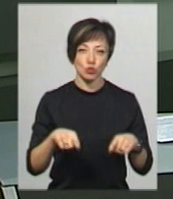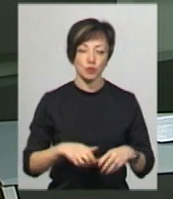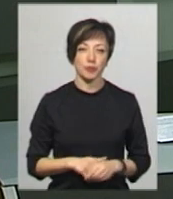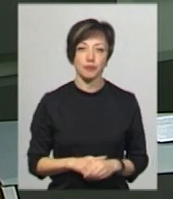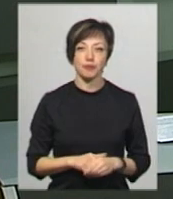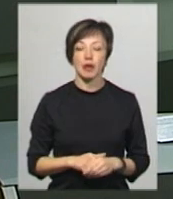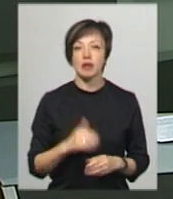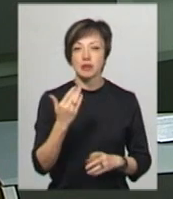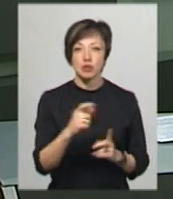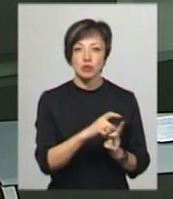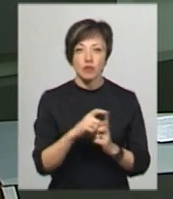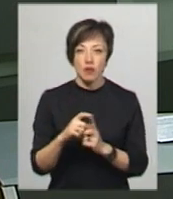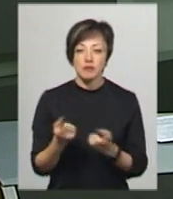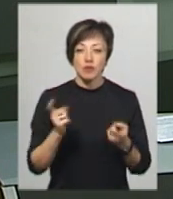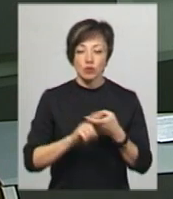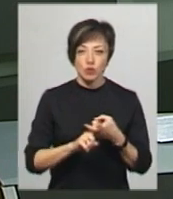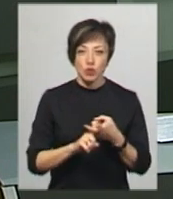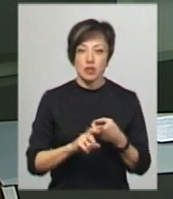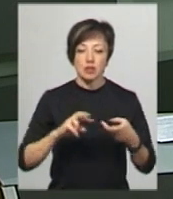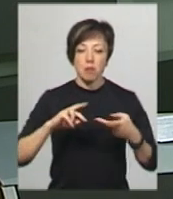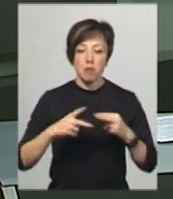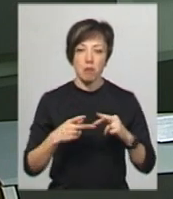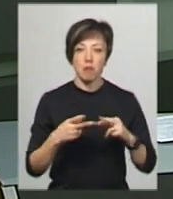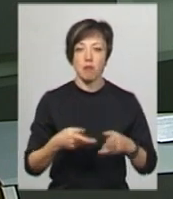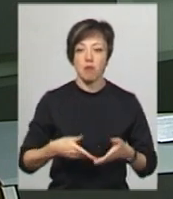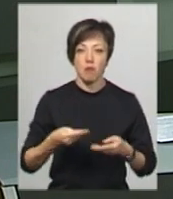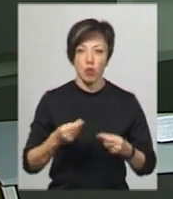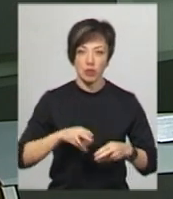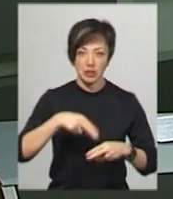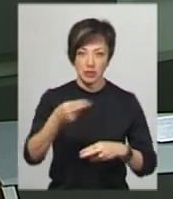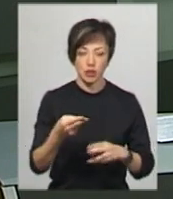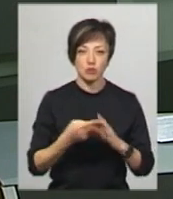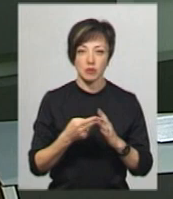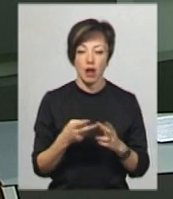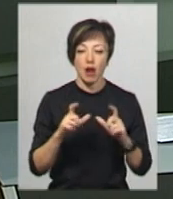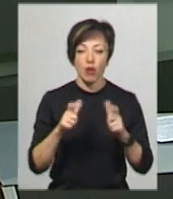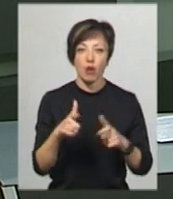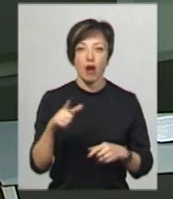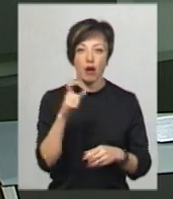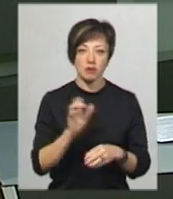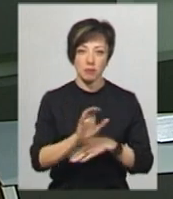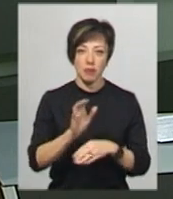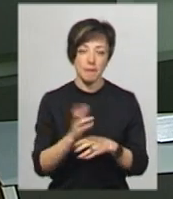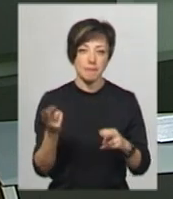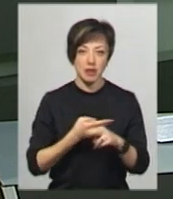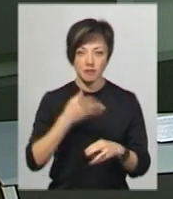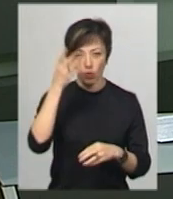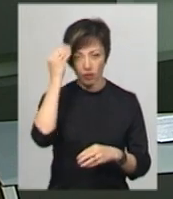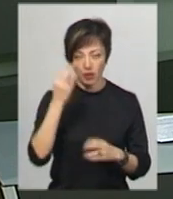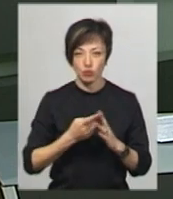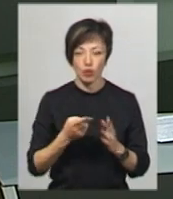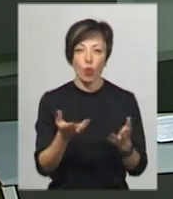Левицький. За його словами, у зв'язку з монетизацією субсидій, рахунки за спожитий у лютому газ надходять без врахування субсидій.